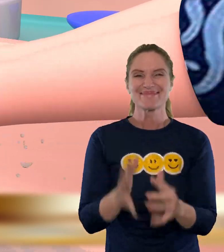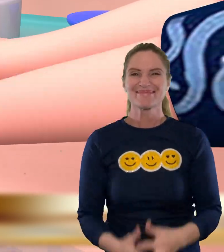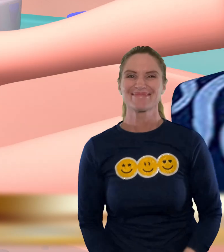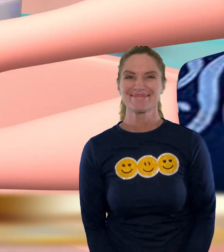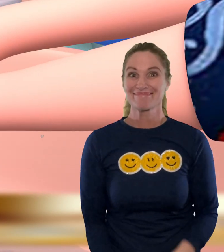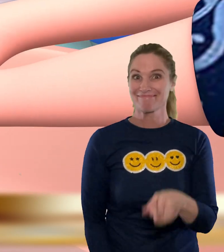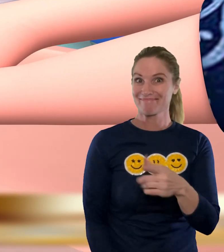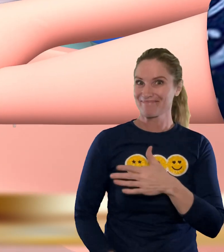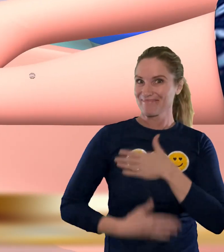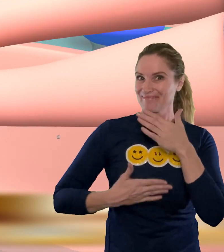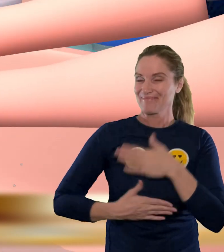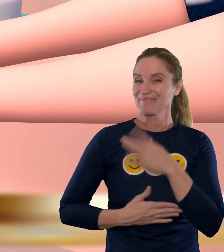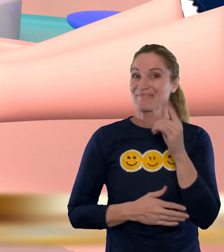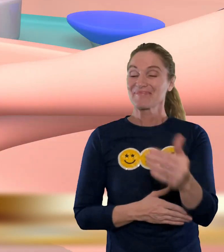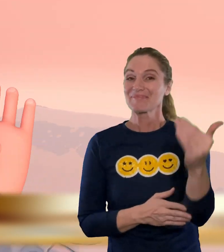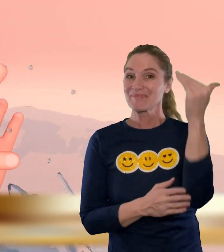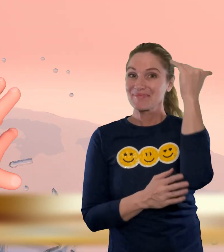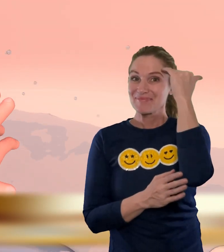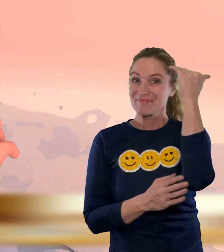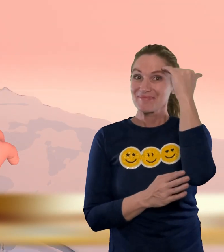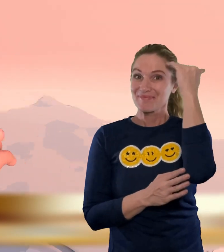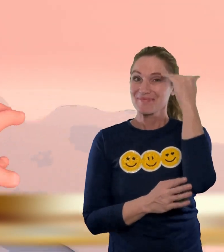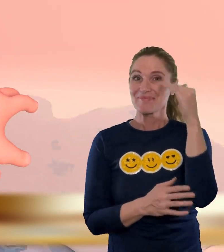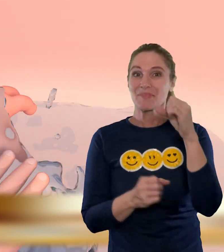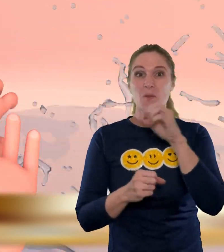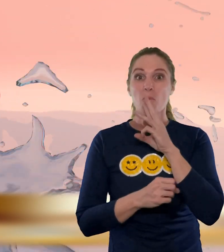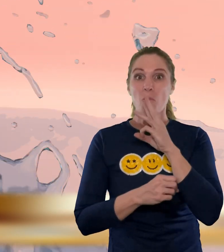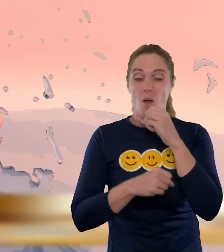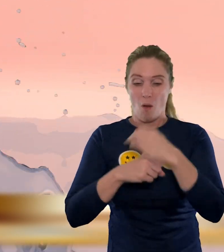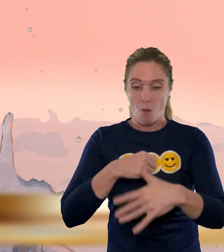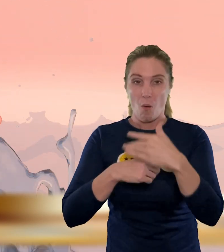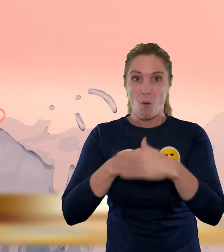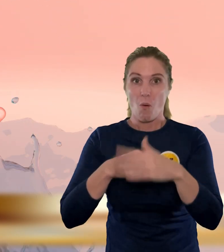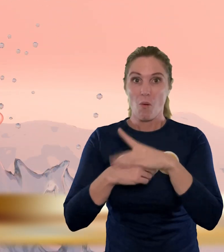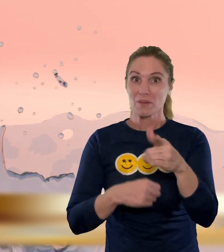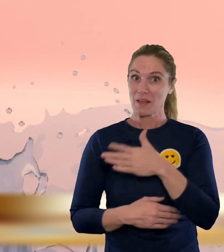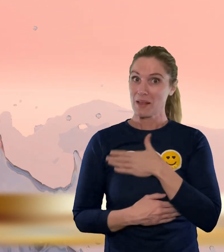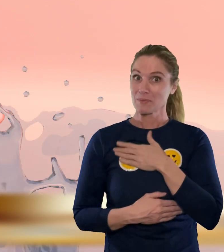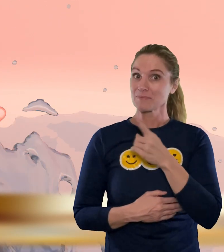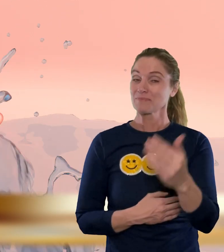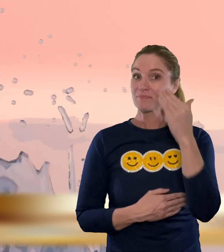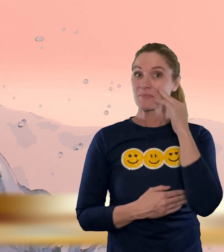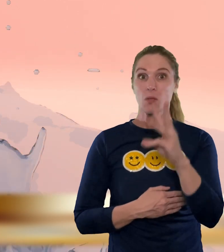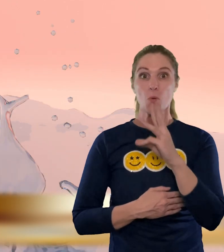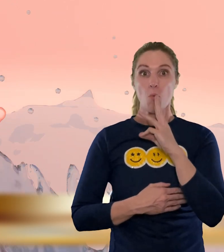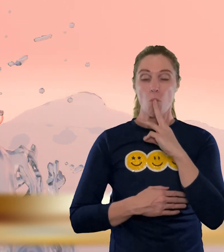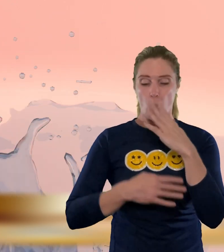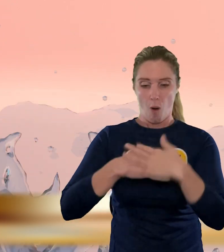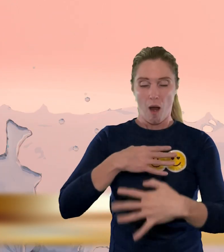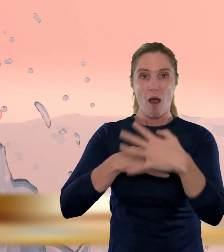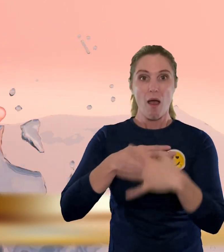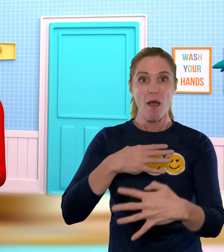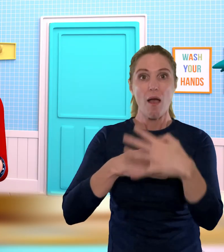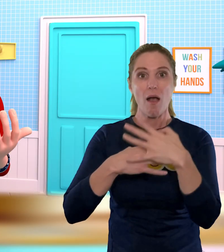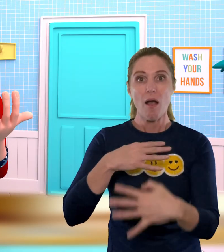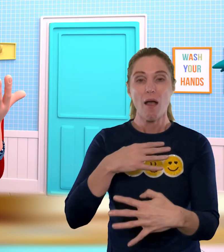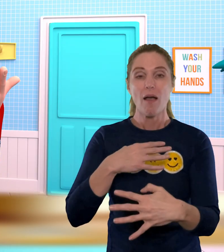Wenn du glücklich bist Wenn